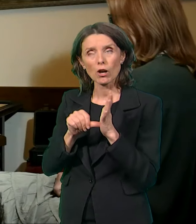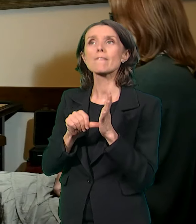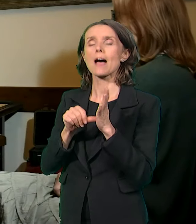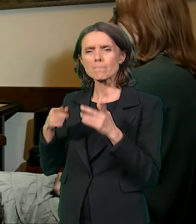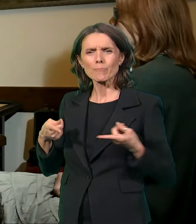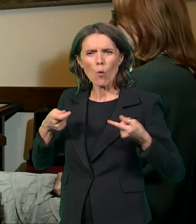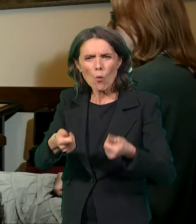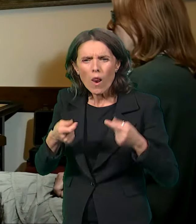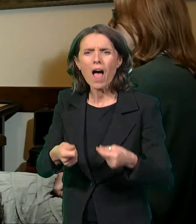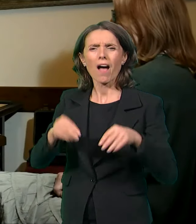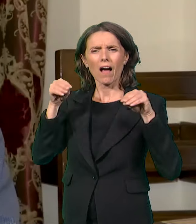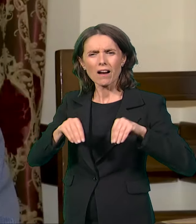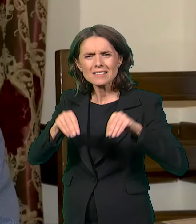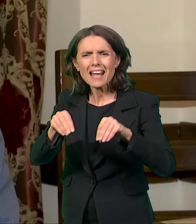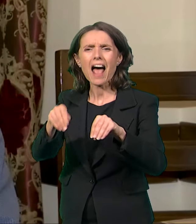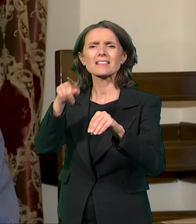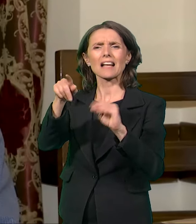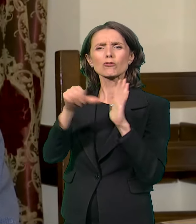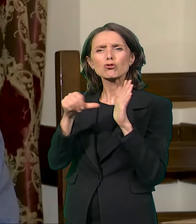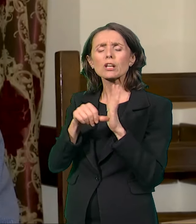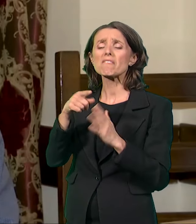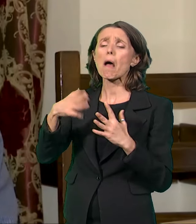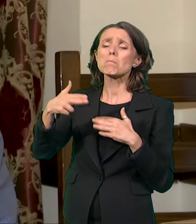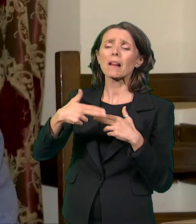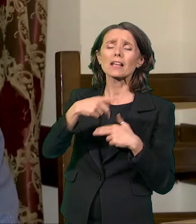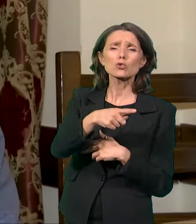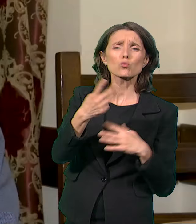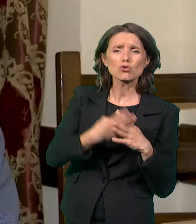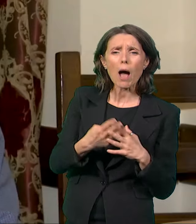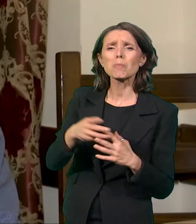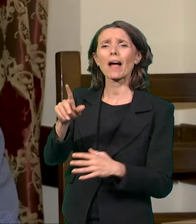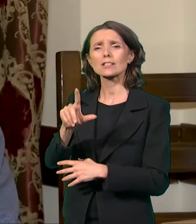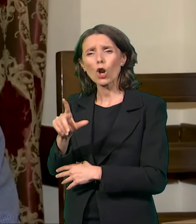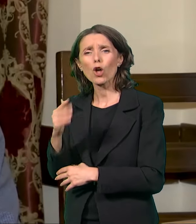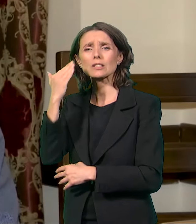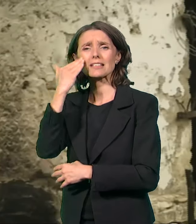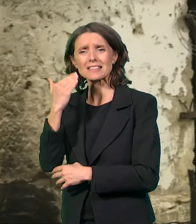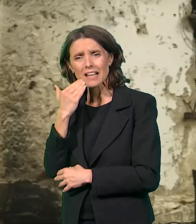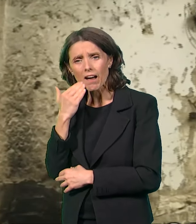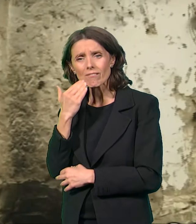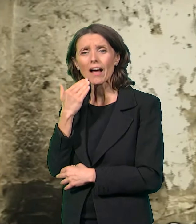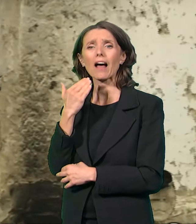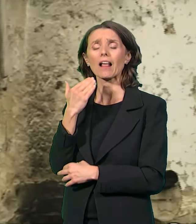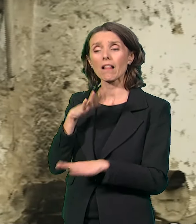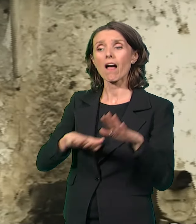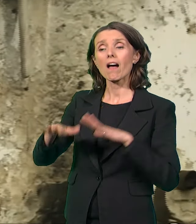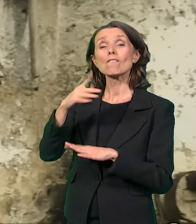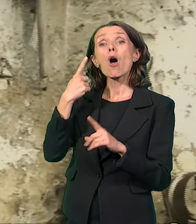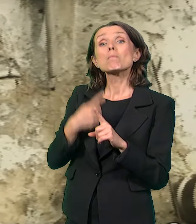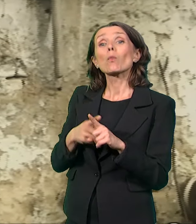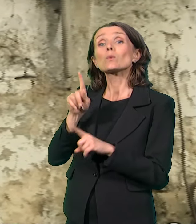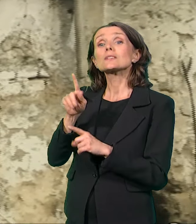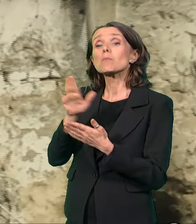zasade šljiva oko Šapca, oko Ložniče, oko Valjeva i radili na proizvodnji sušene